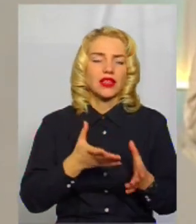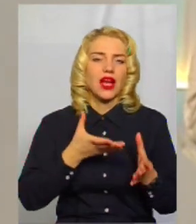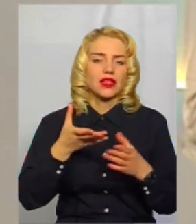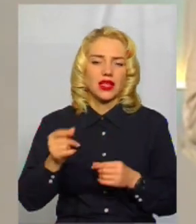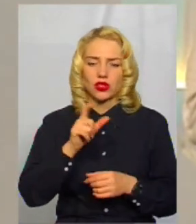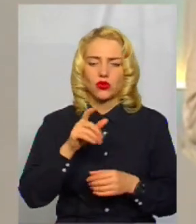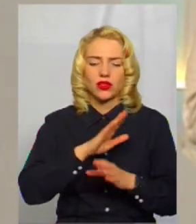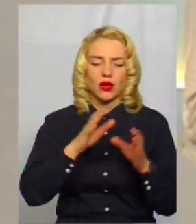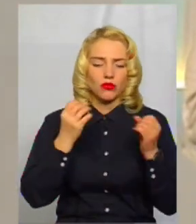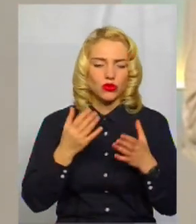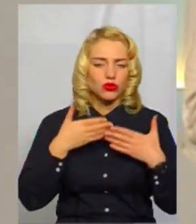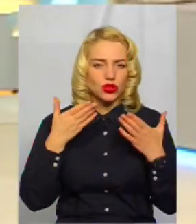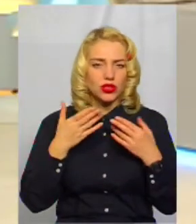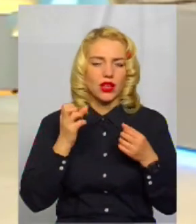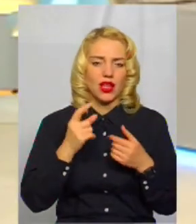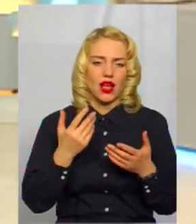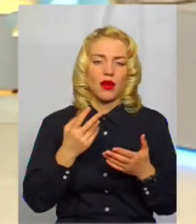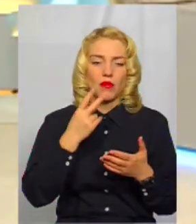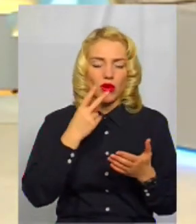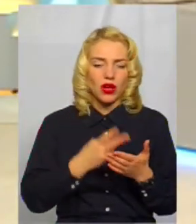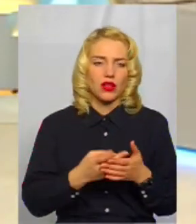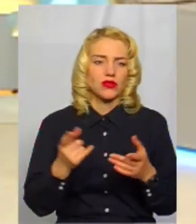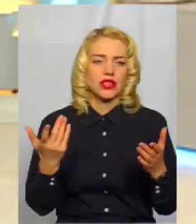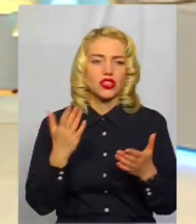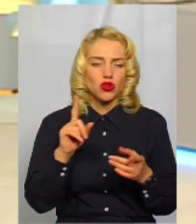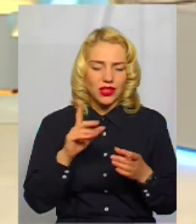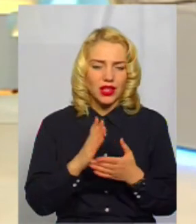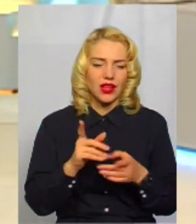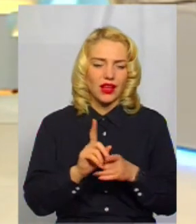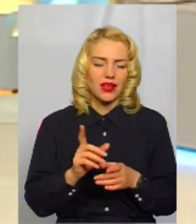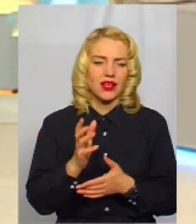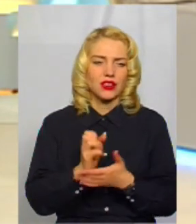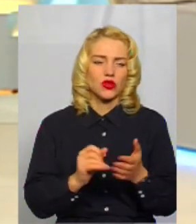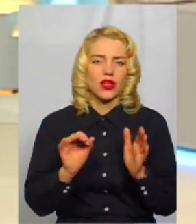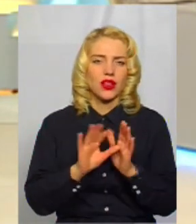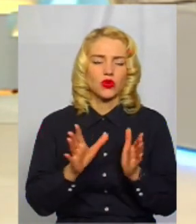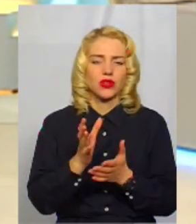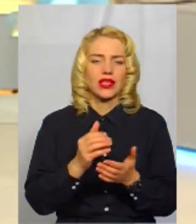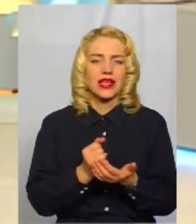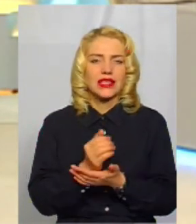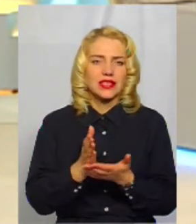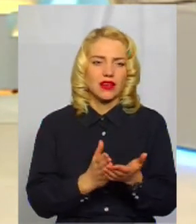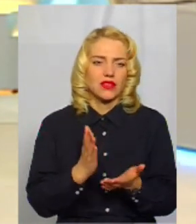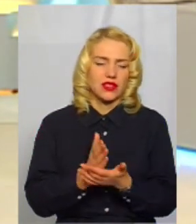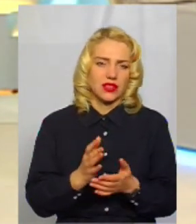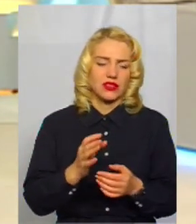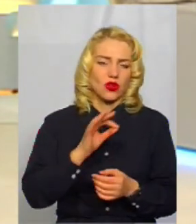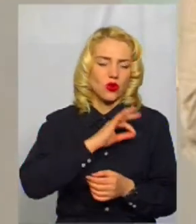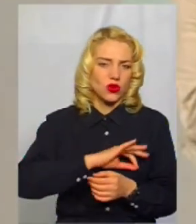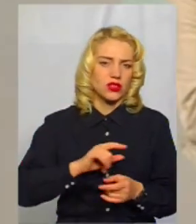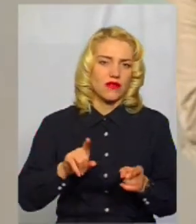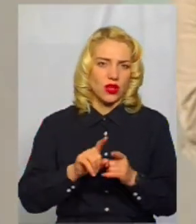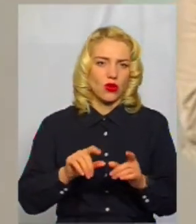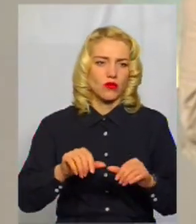власні проєкти. Казувати, що є такі ресурси, щоб вони розуміли, що електронні сервіси дуже корисні навіть в такому випадку. Ось про